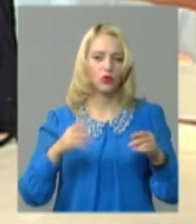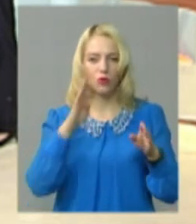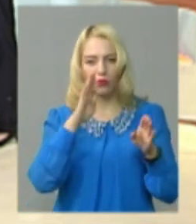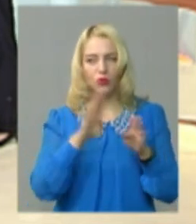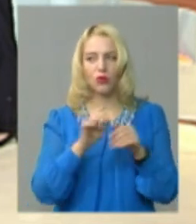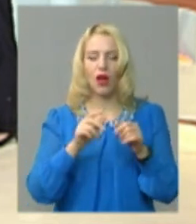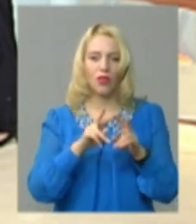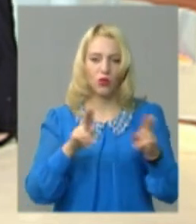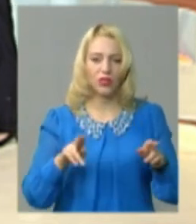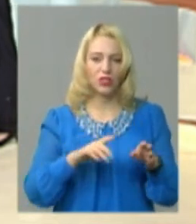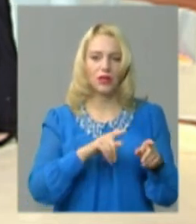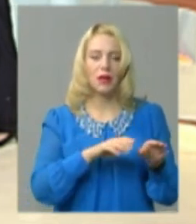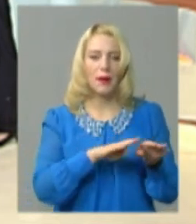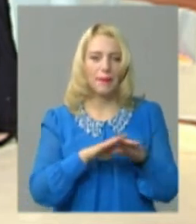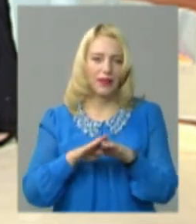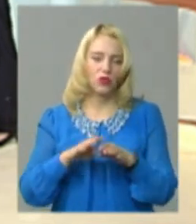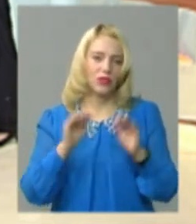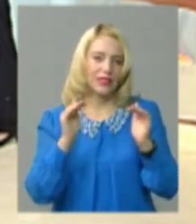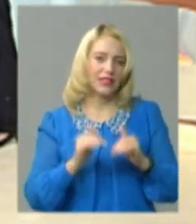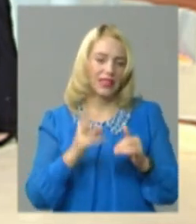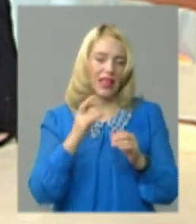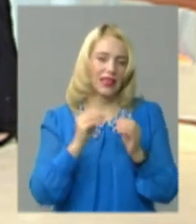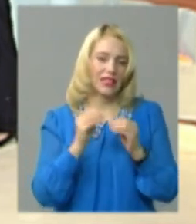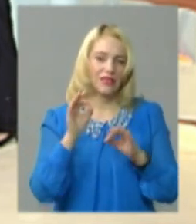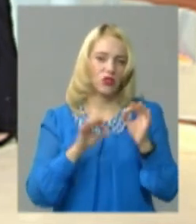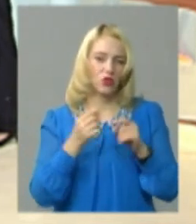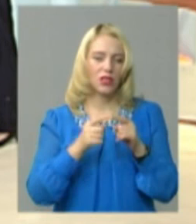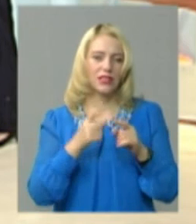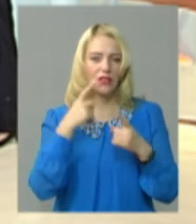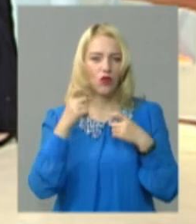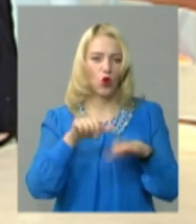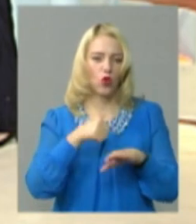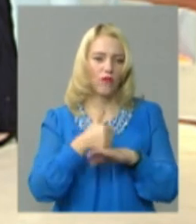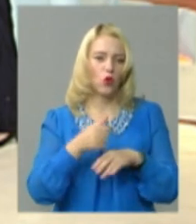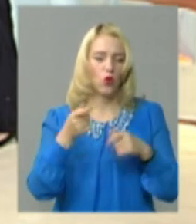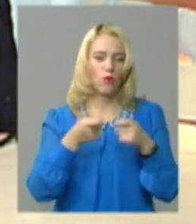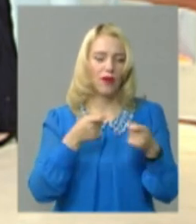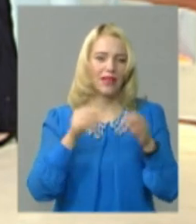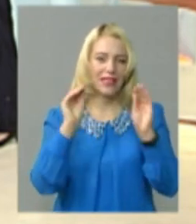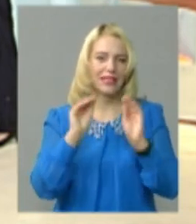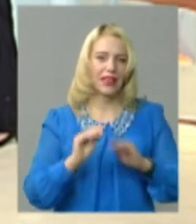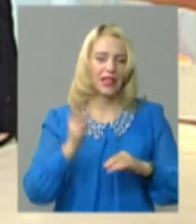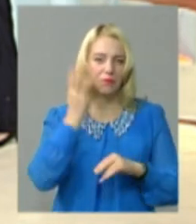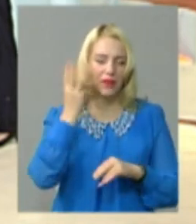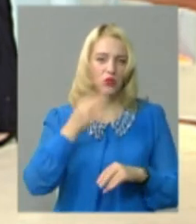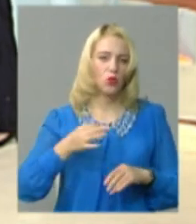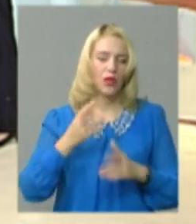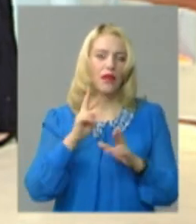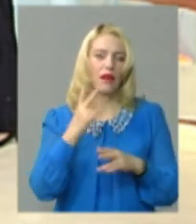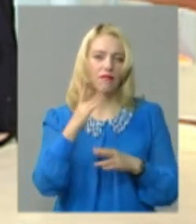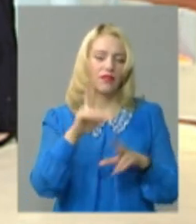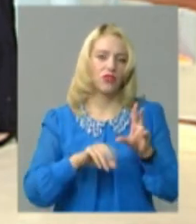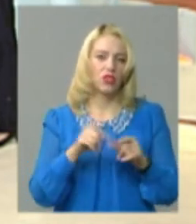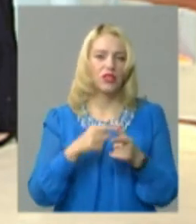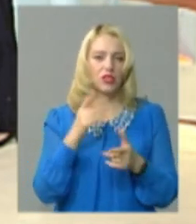аналогічним періодом минулого року знизиться на 10%. Це інформація Головного управління статистики у Хмельницькій області. Як вважаєте, чи